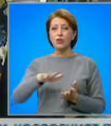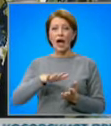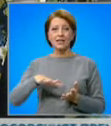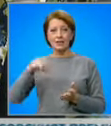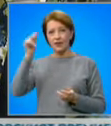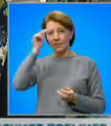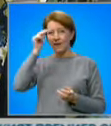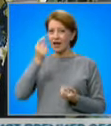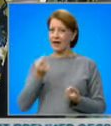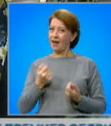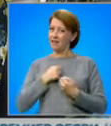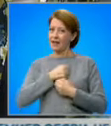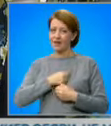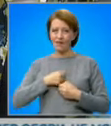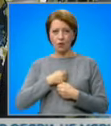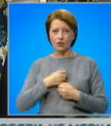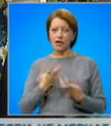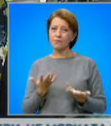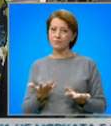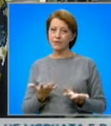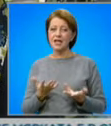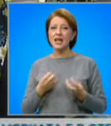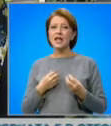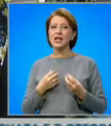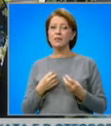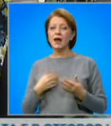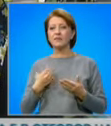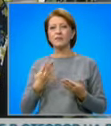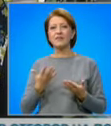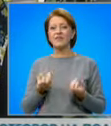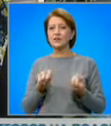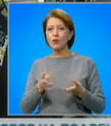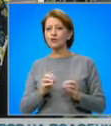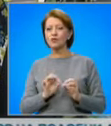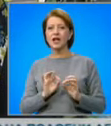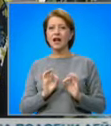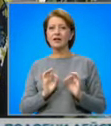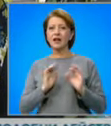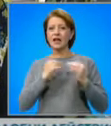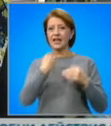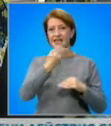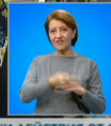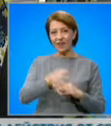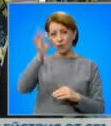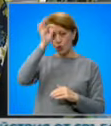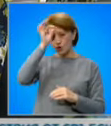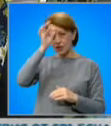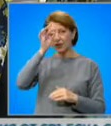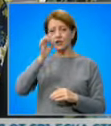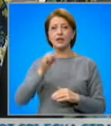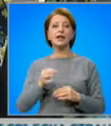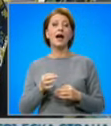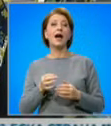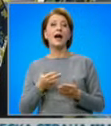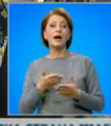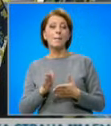пренасене на случаи от извън училищата към училищата, чрез учителите, чрез децата.